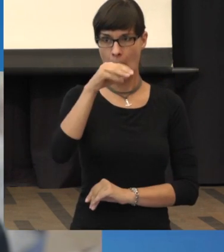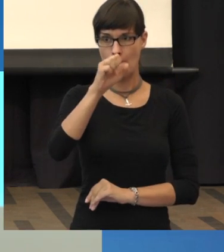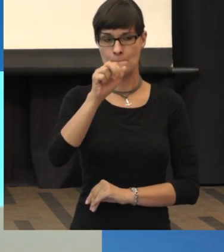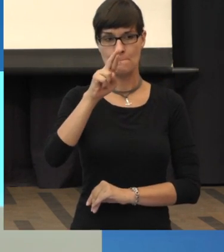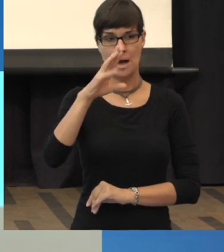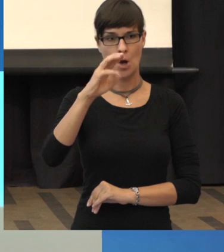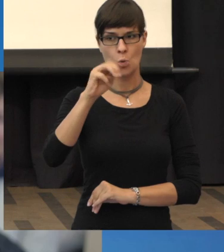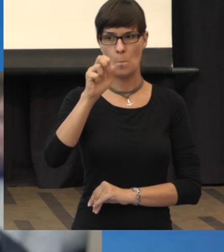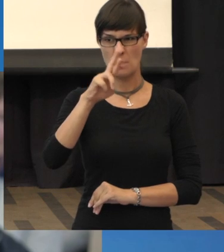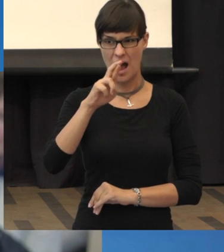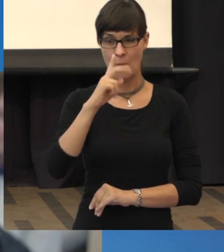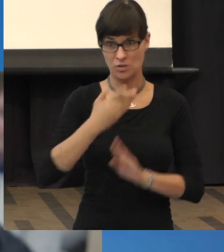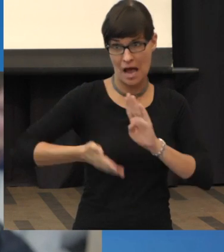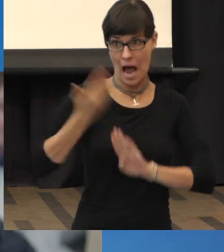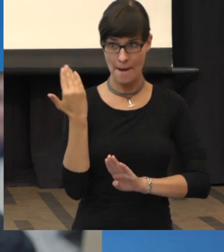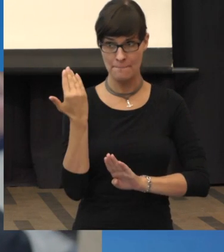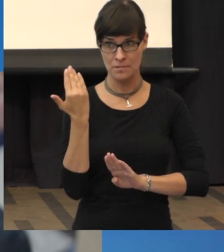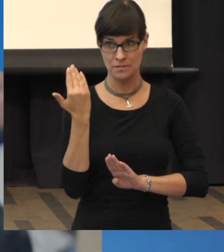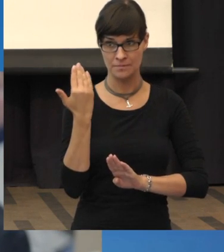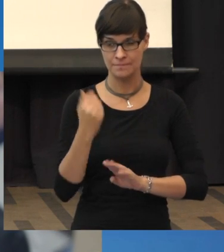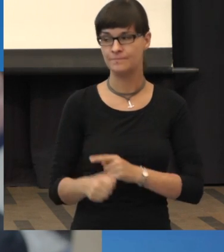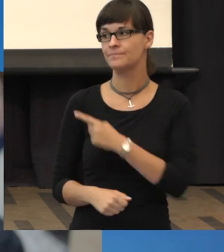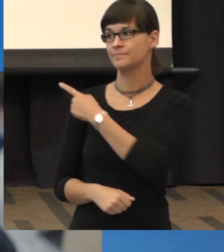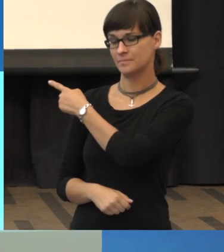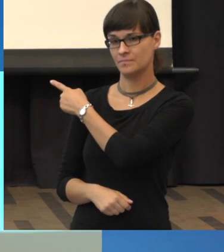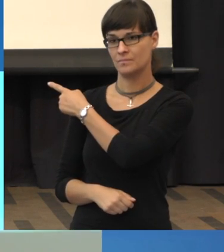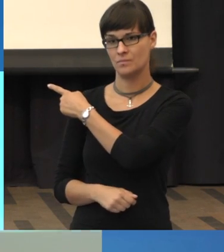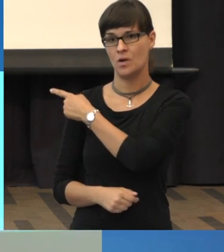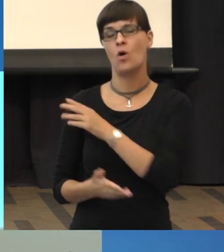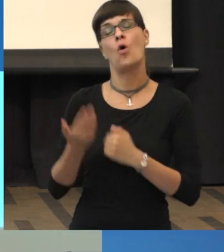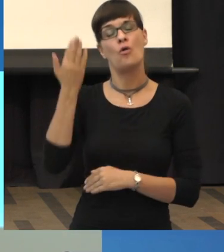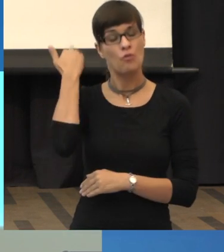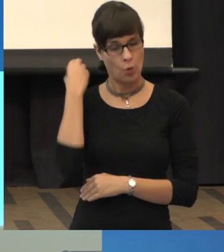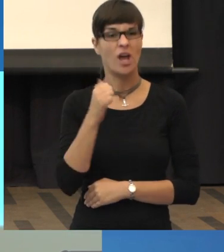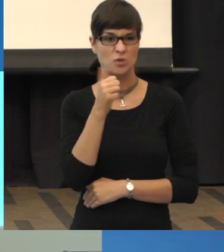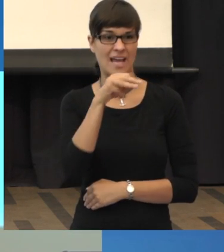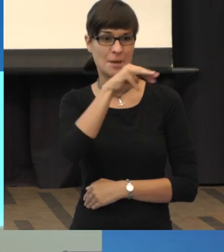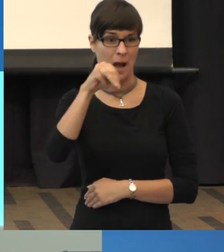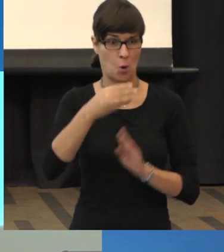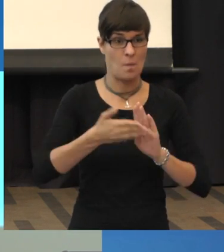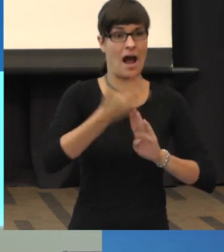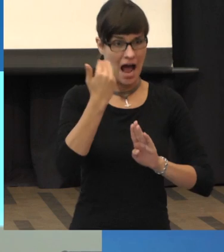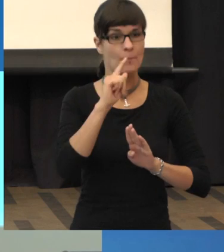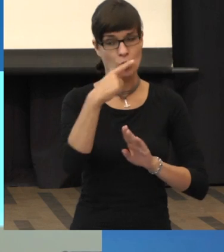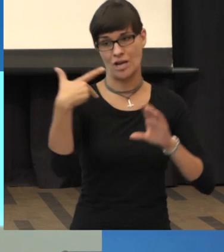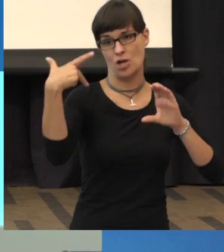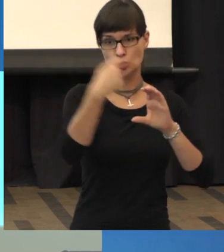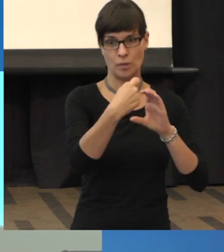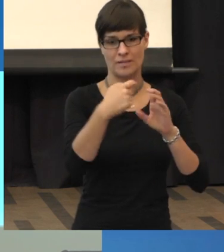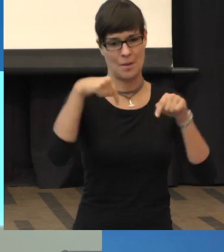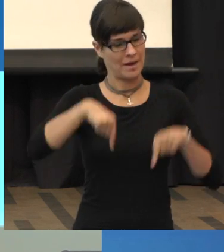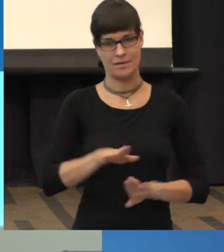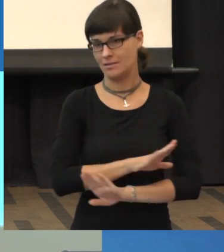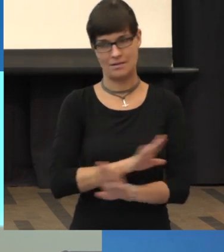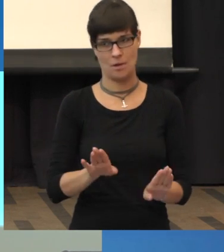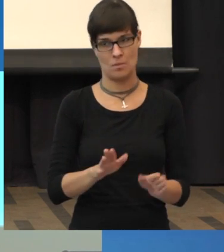Also normalerweise machen wir das nicht mehr hier. Ganz am Anfang, wo wir angefangen haben, waren wir vorsichtig, haben wir es gemacht. Ich mache es nicht mehr, die Klinik macht es nicht mehr. Ich